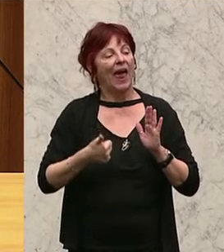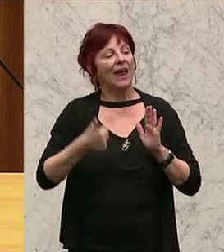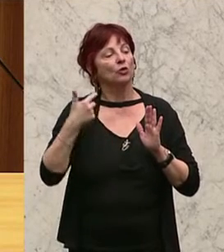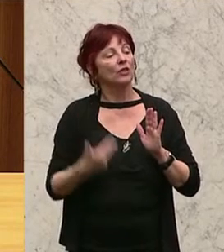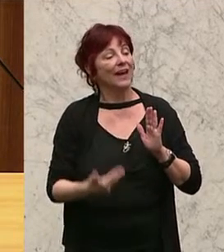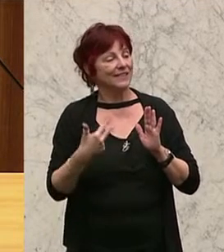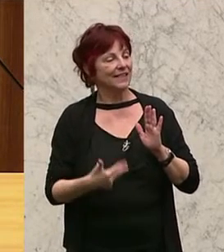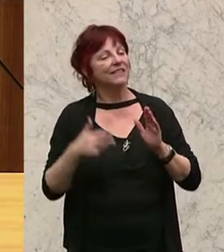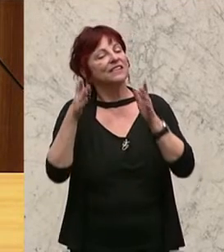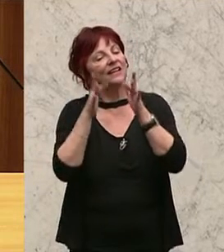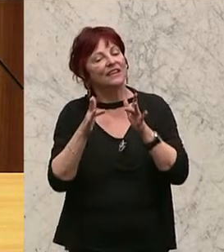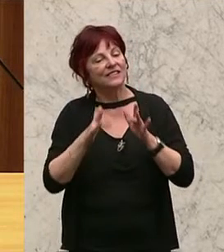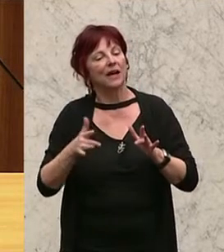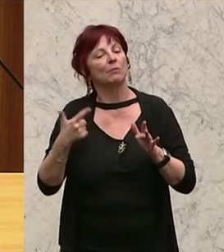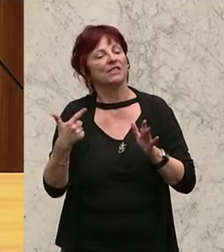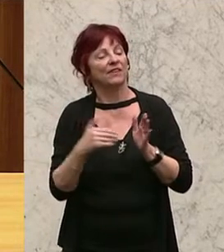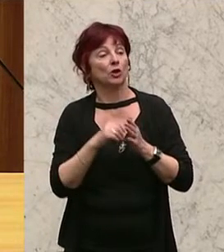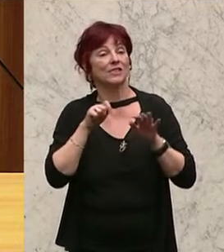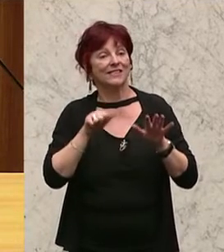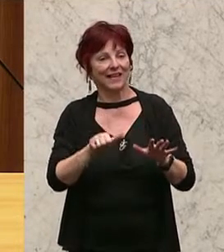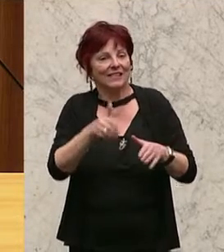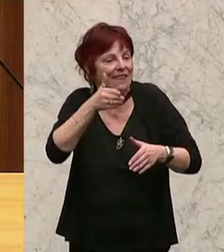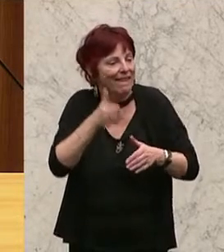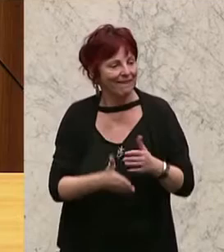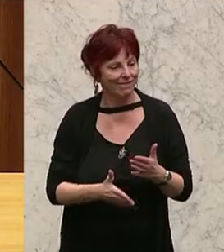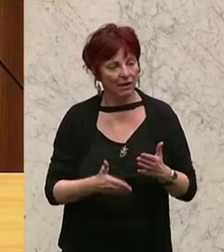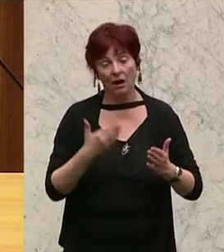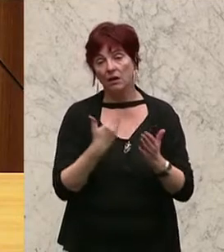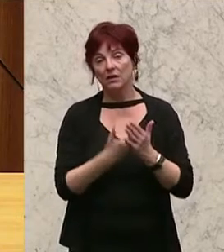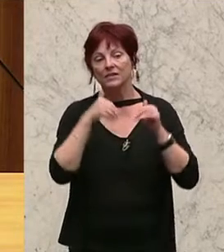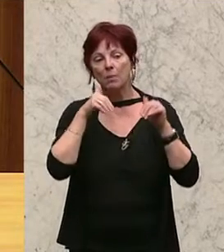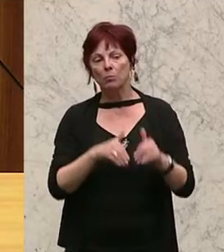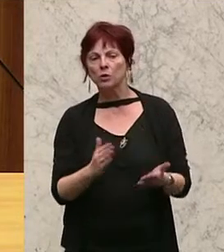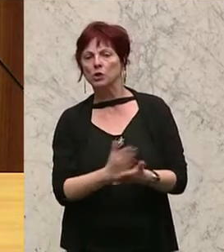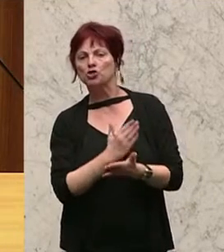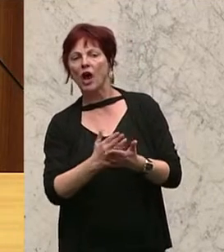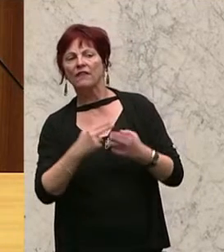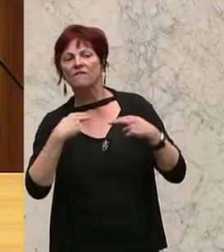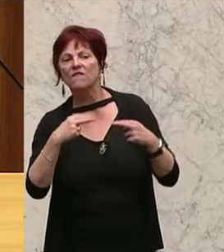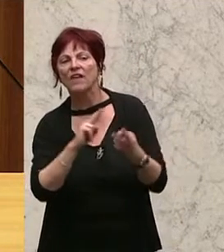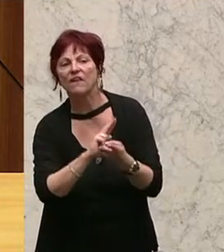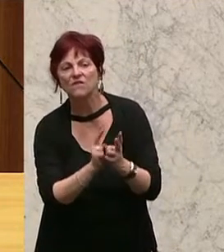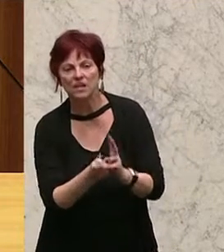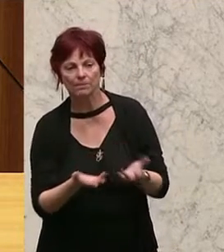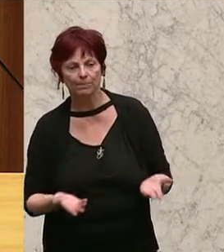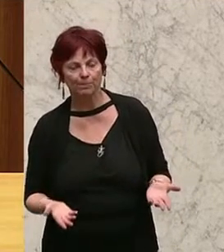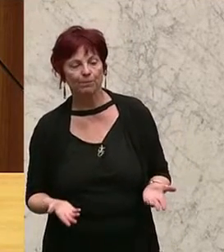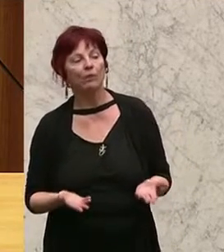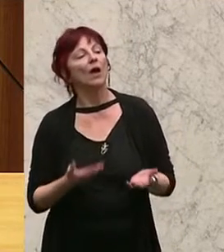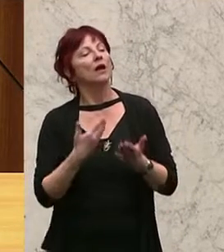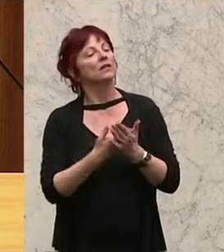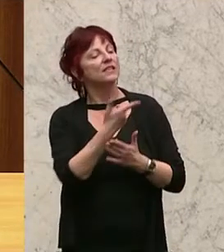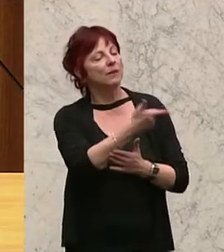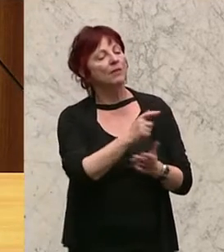ausläuft, die derzeitige, und es daher notwendig war, hier eine Entscheidung zu treffen, wie man weitermacht. Es wurde jetzt hier eine